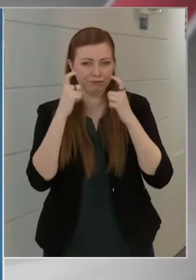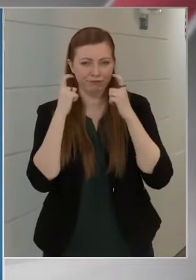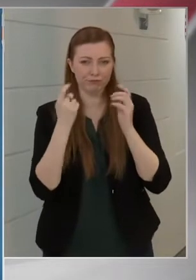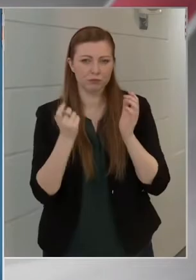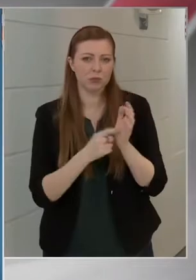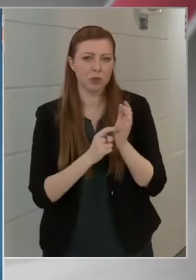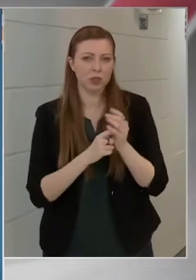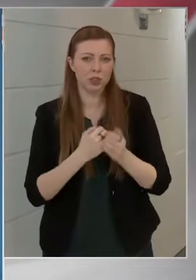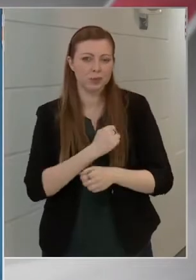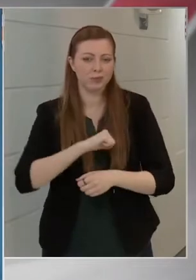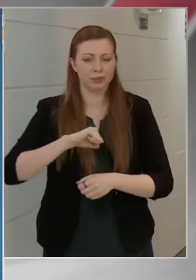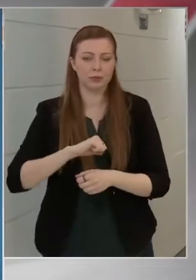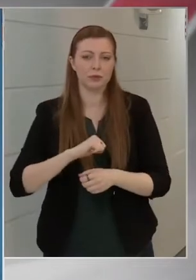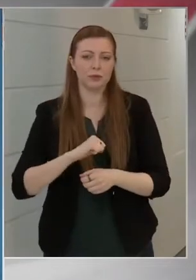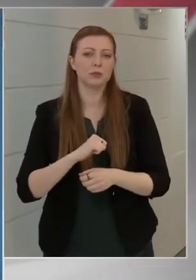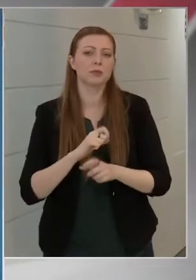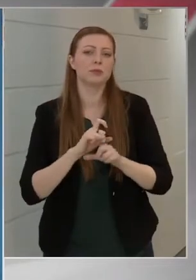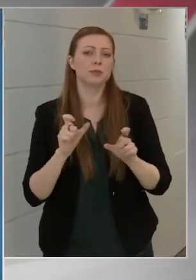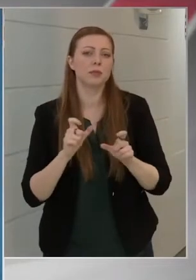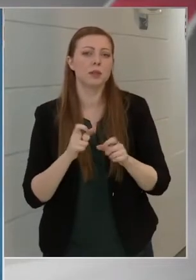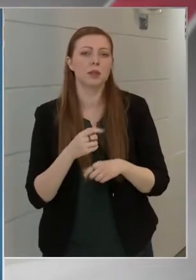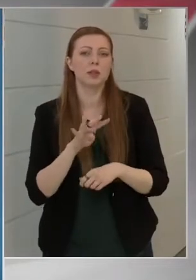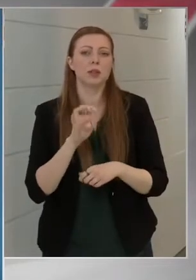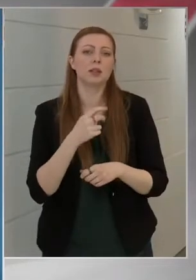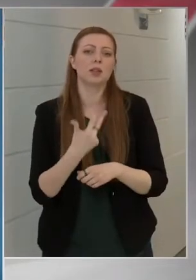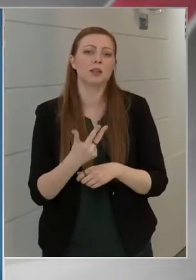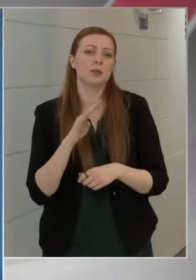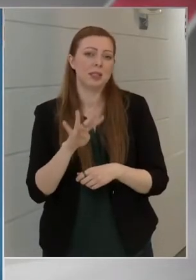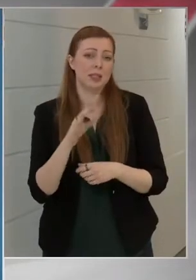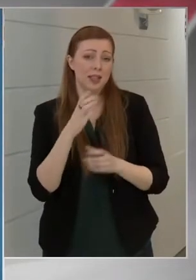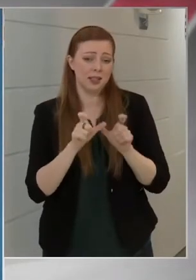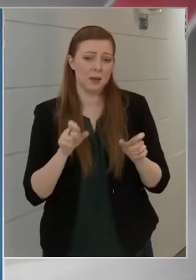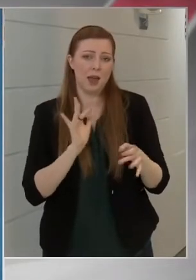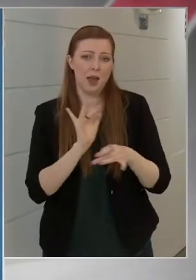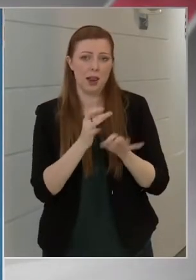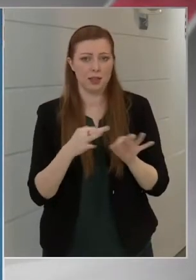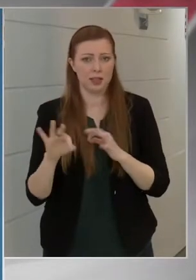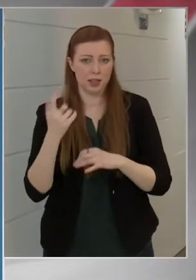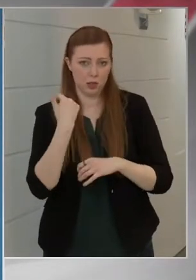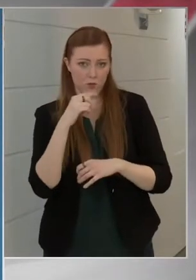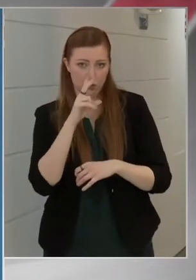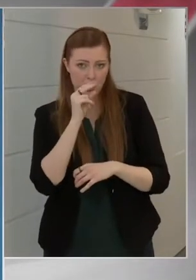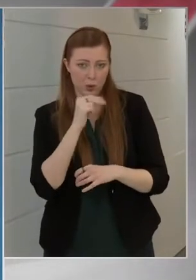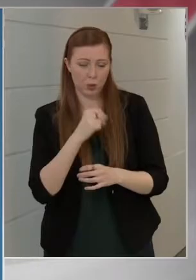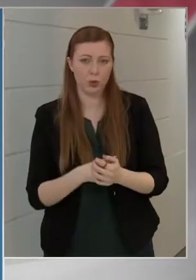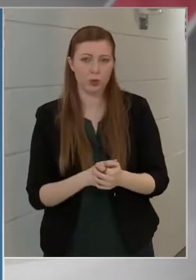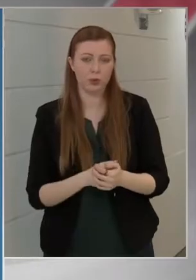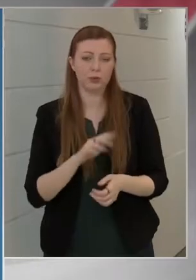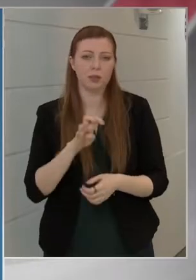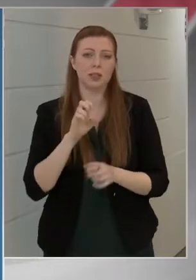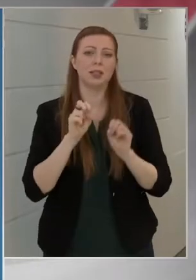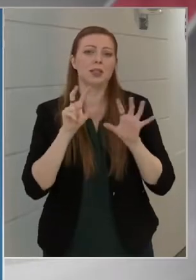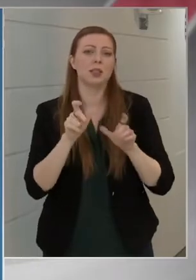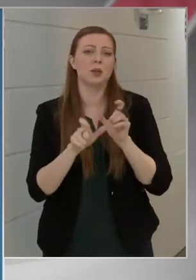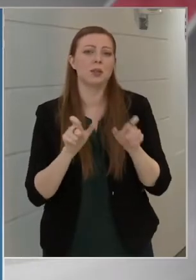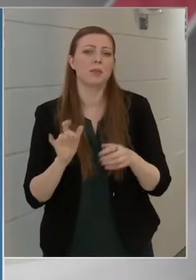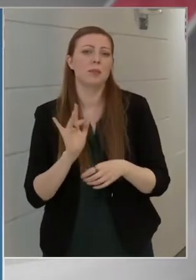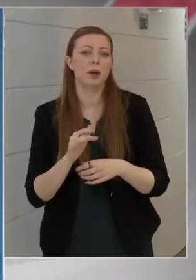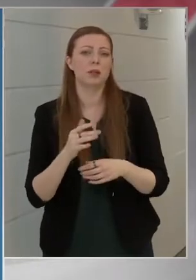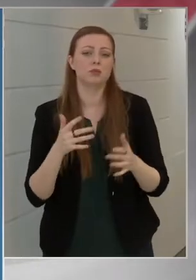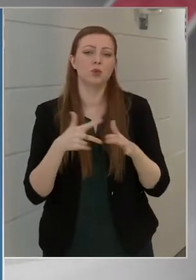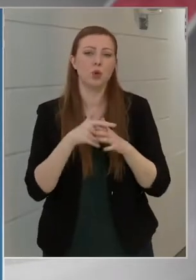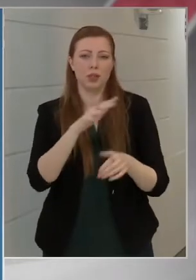kötelezettség figyelmen kívül hagyása miatt 434 személye szemben intézkedtek rendőreink, 418 személye szemben a